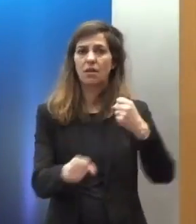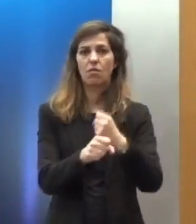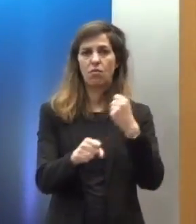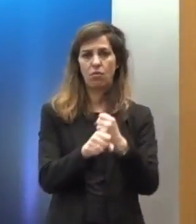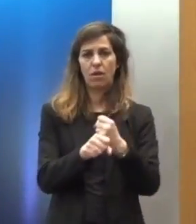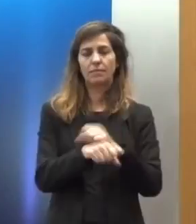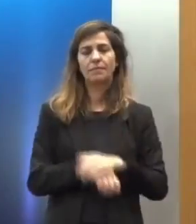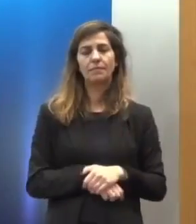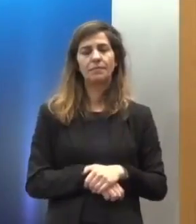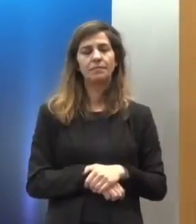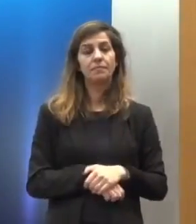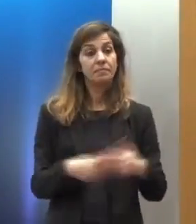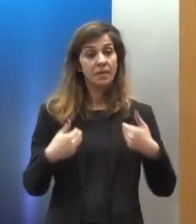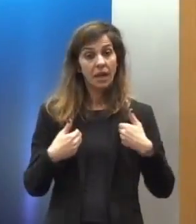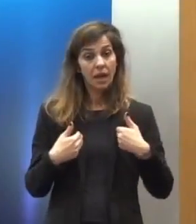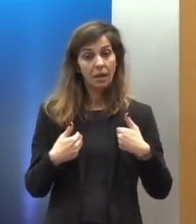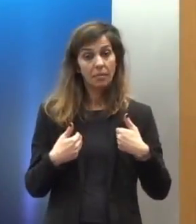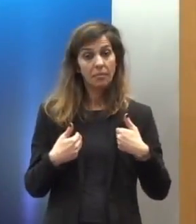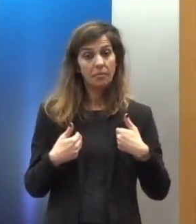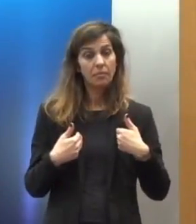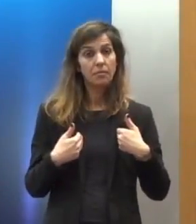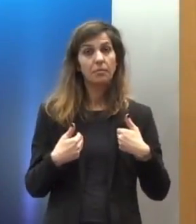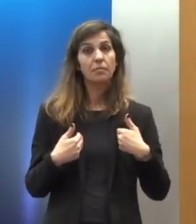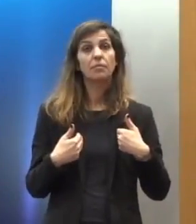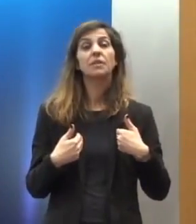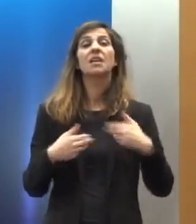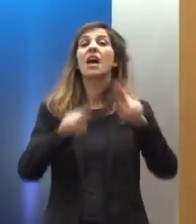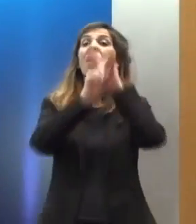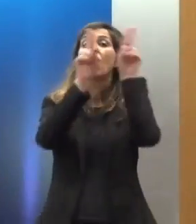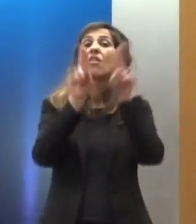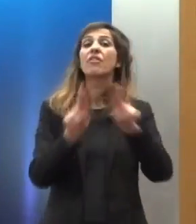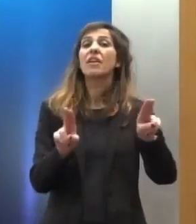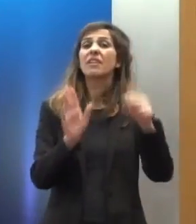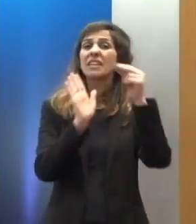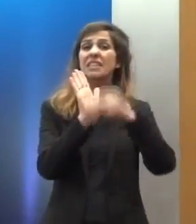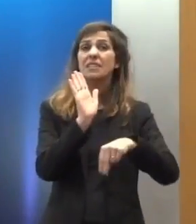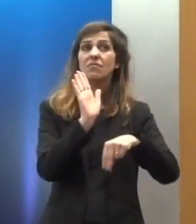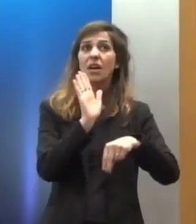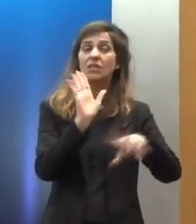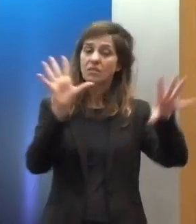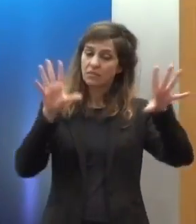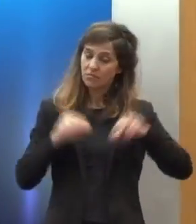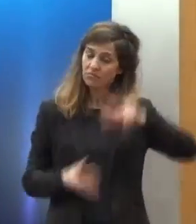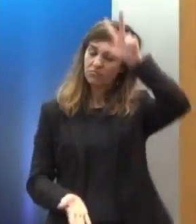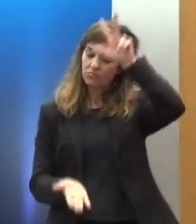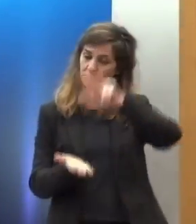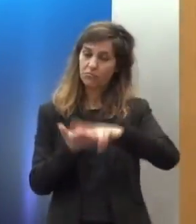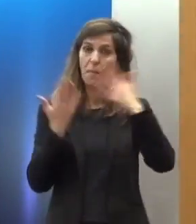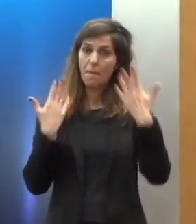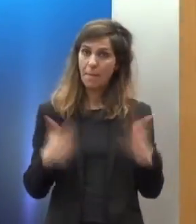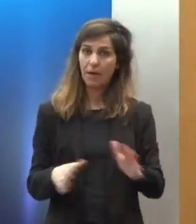Προωθήσαμε την κύρωση διεθνών συμβάσεων και πρωτοκόλλων και